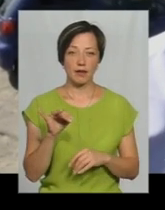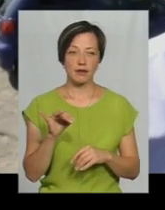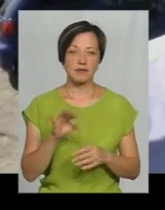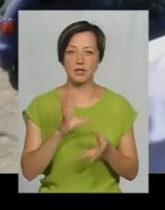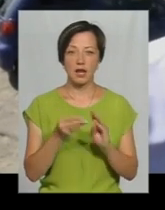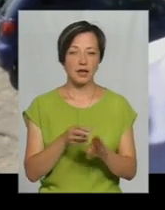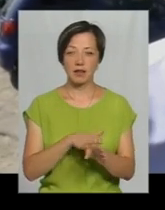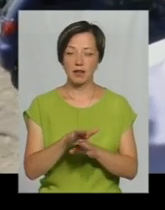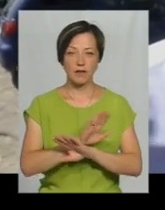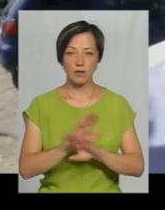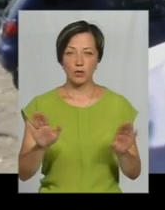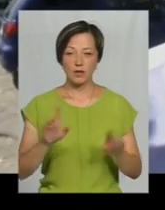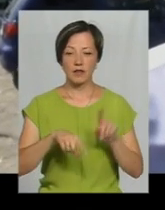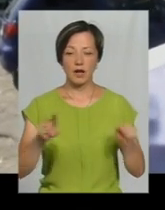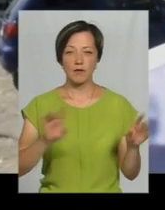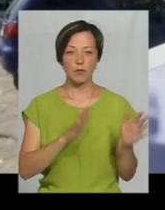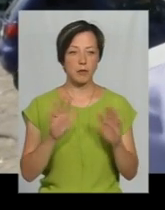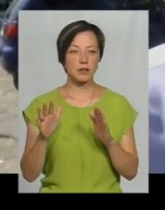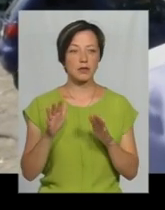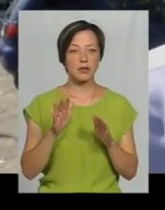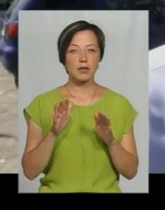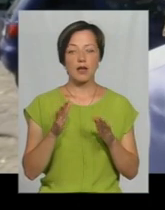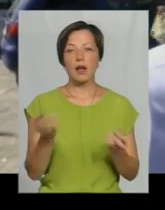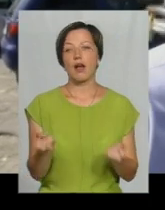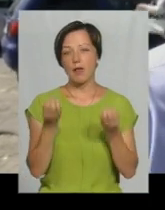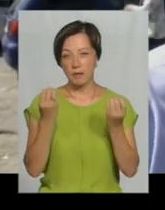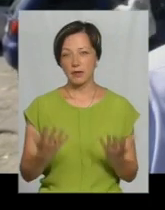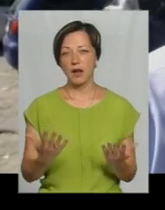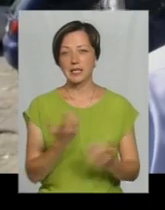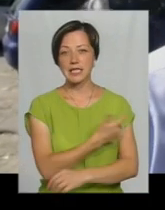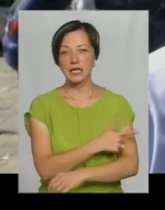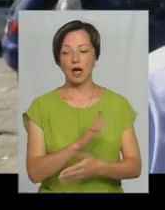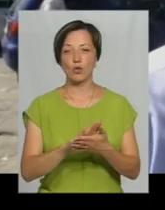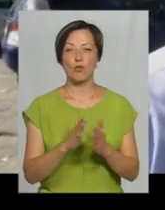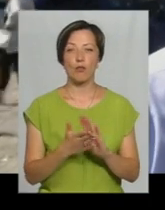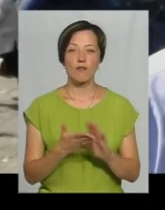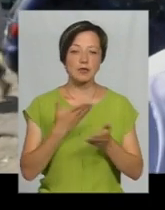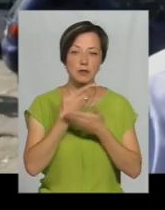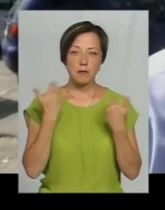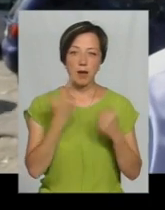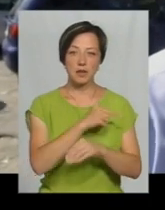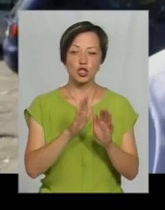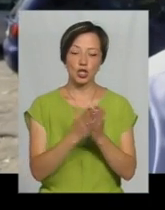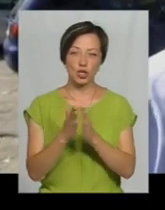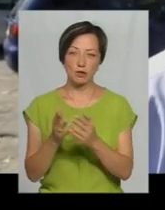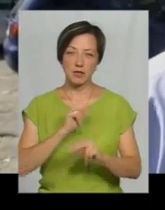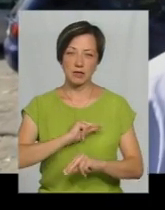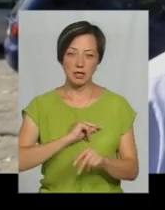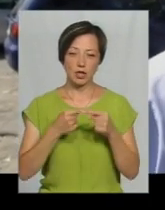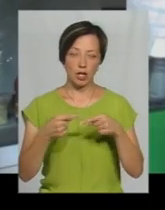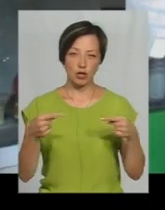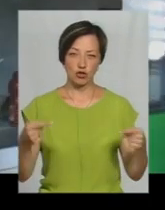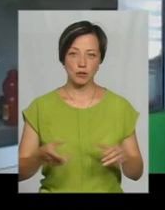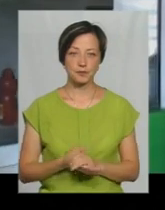Взагалі не дотримується в деяких випадках будь-які елементарні санітарні умови, немає бедишніх книжків персоналу і таке